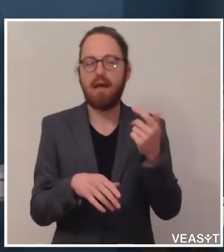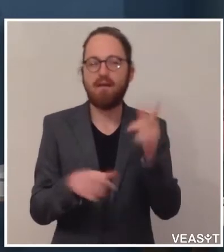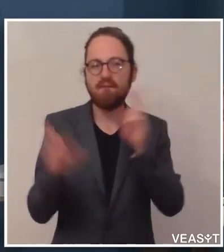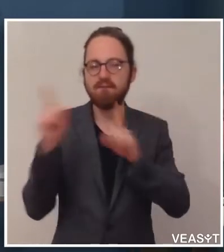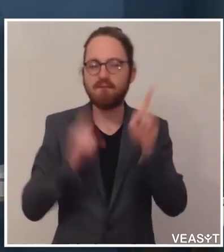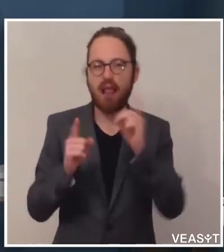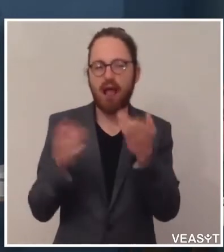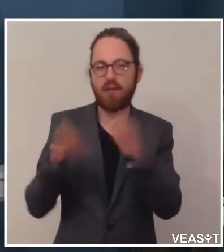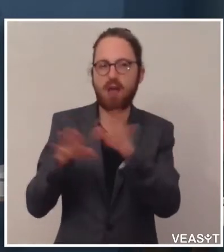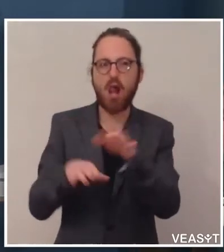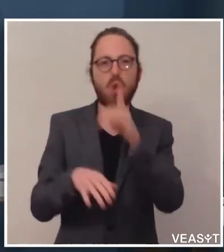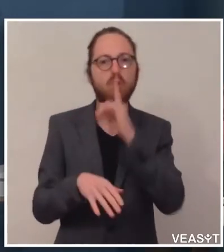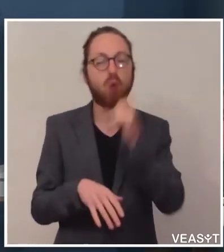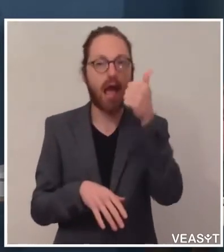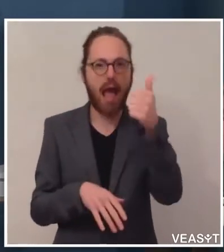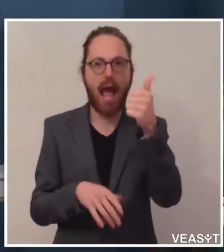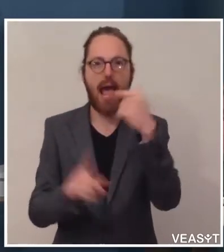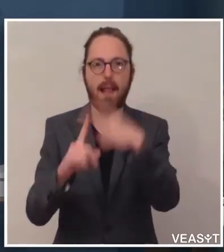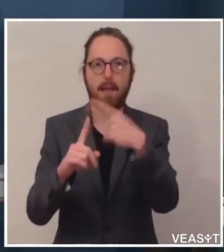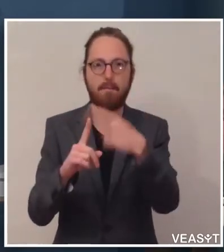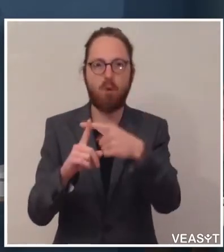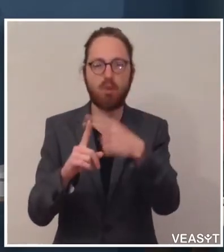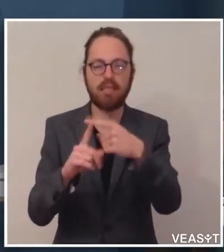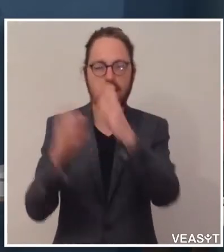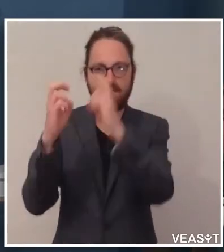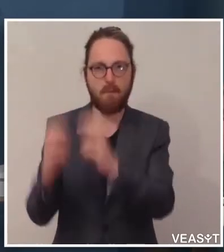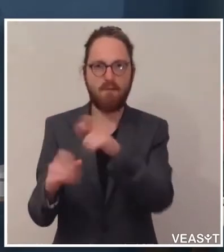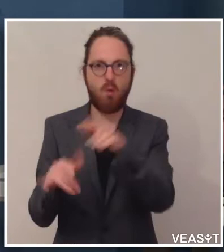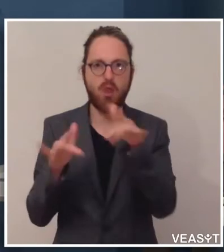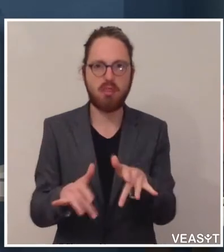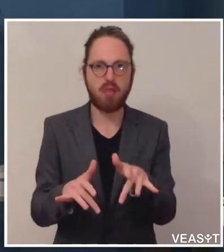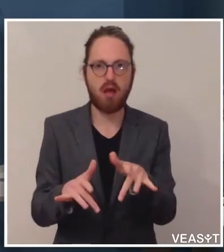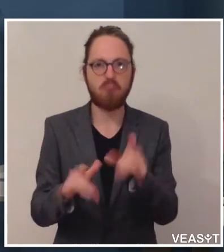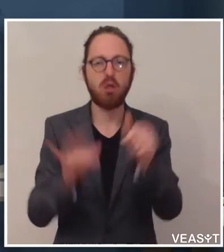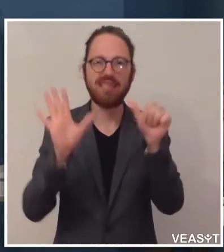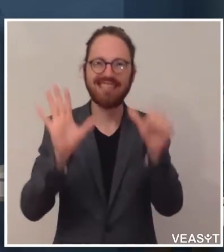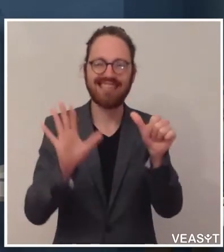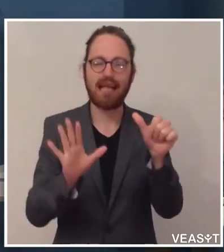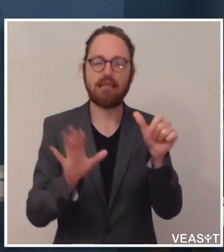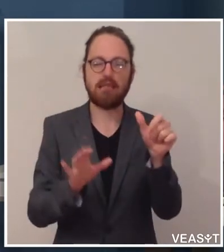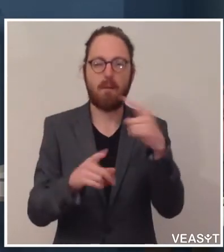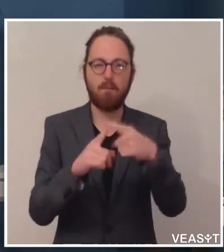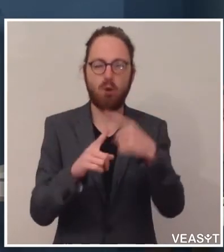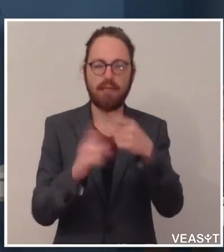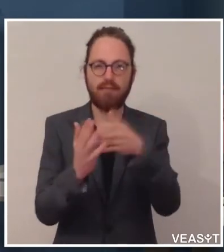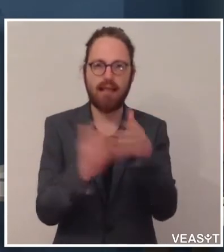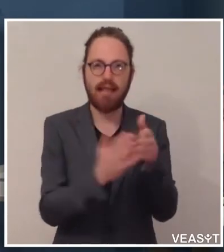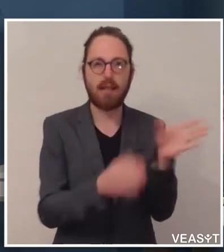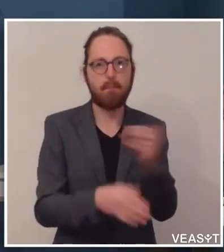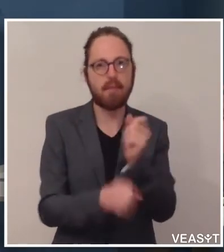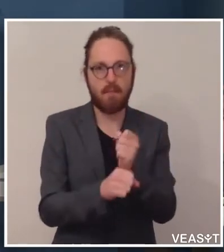einen positiv getesteten Bewohner gegeben hat und sechs positiv getestete Mitarbeiter. Es sind aber bisher keine